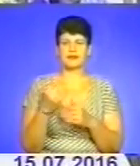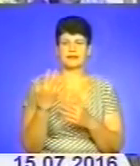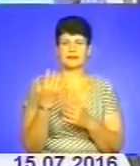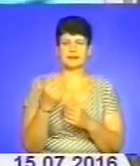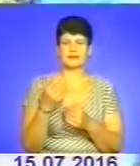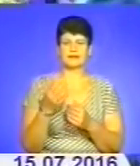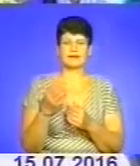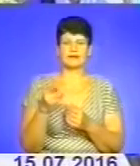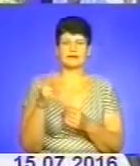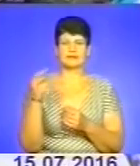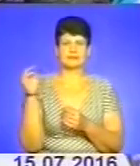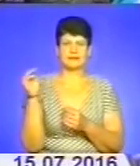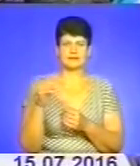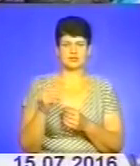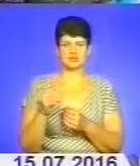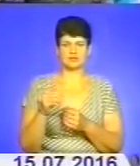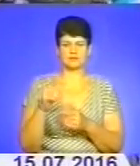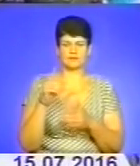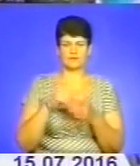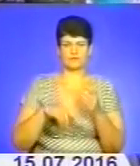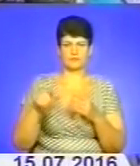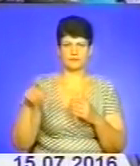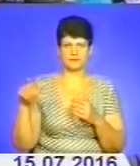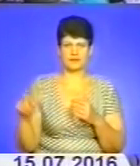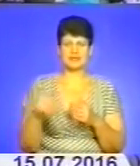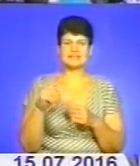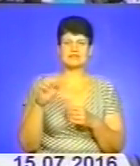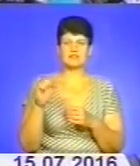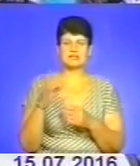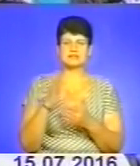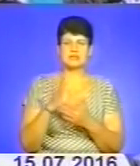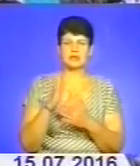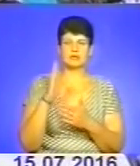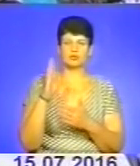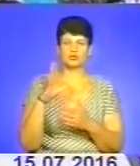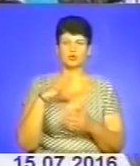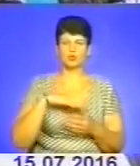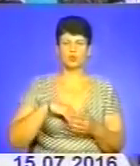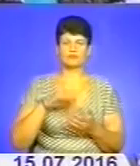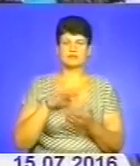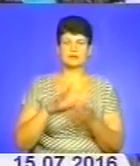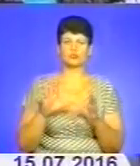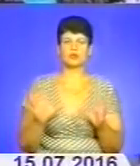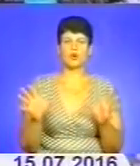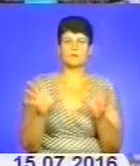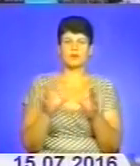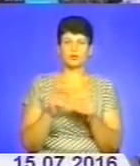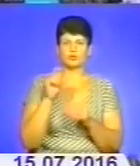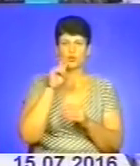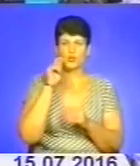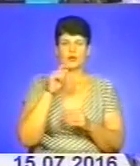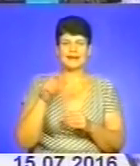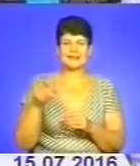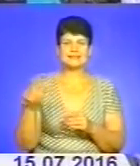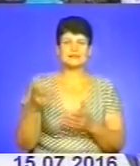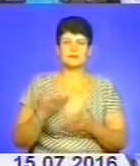тисяч вірних. Зарваниця була, є і буде духовним центром, який буде об'єднувати українців, де б вони